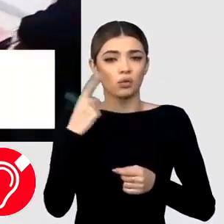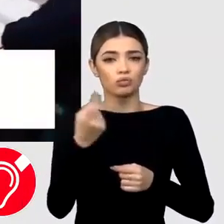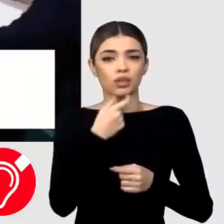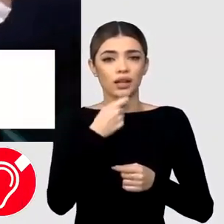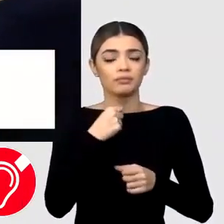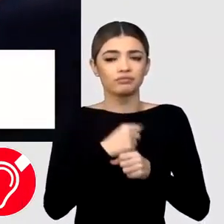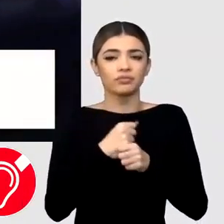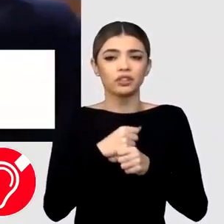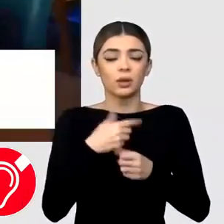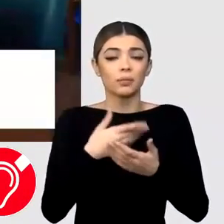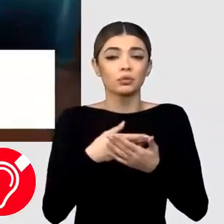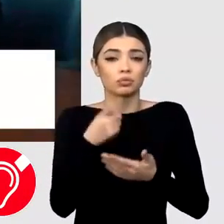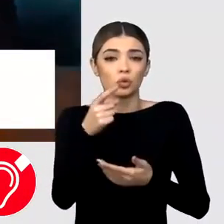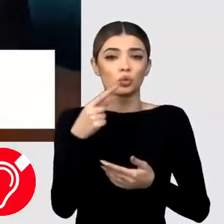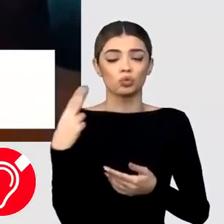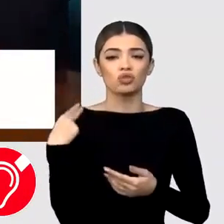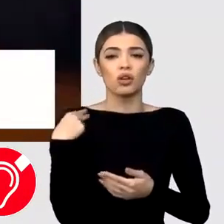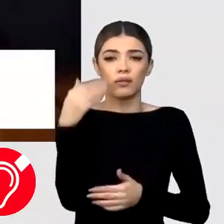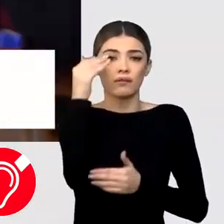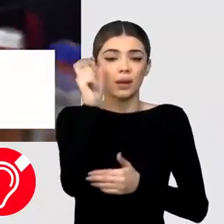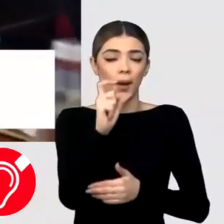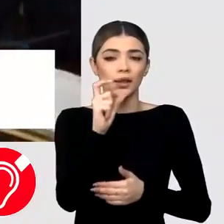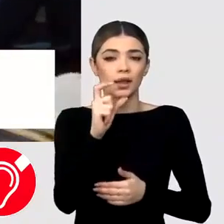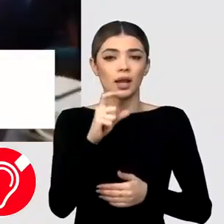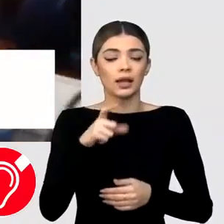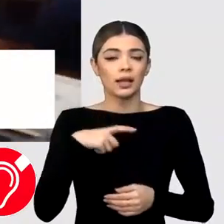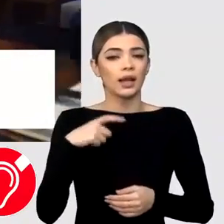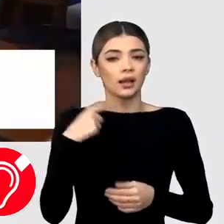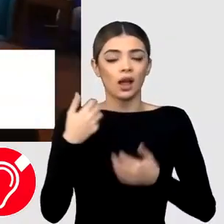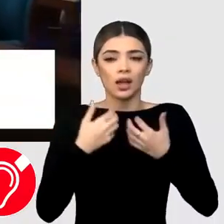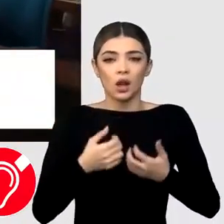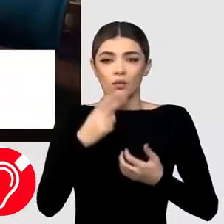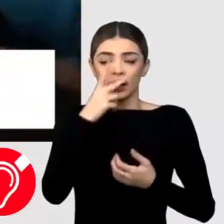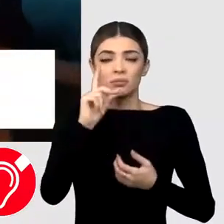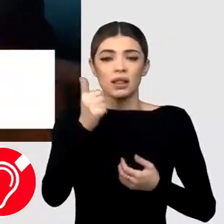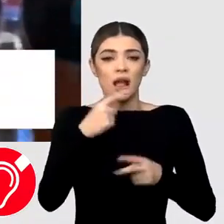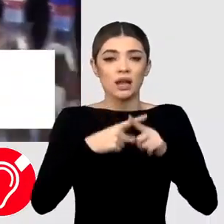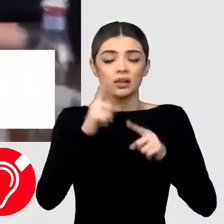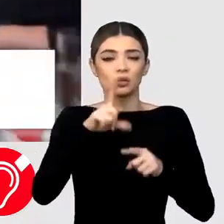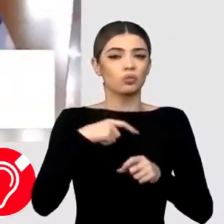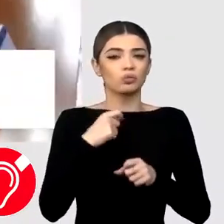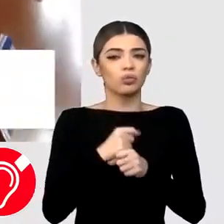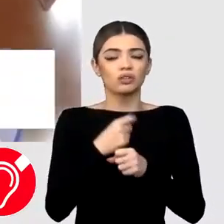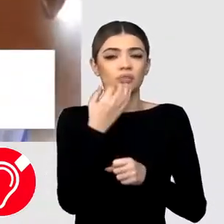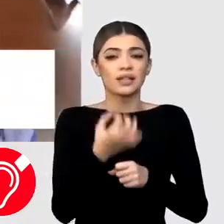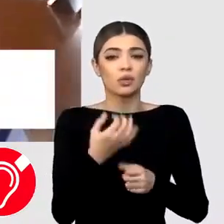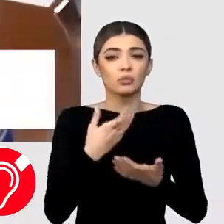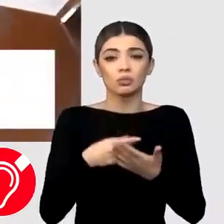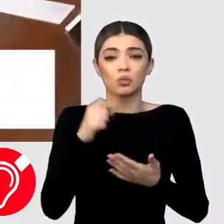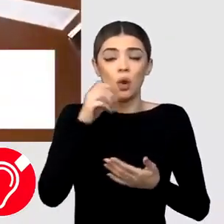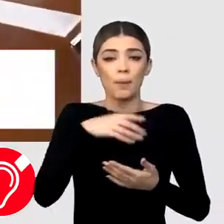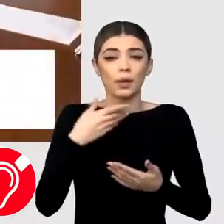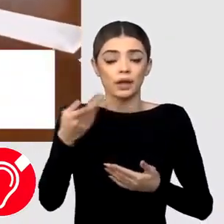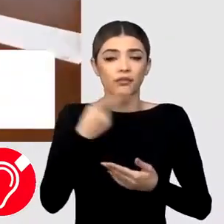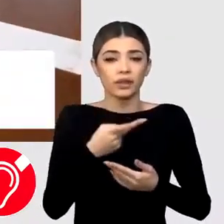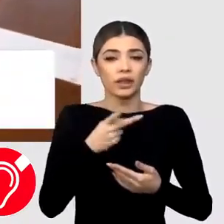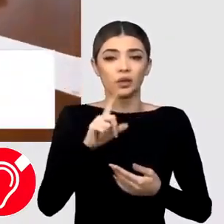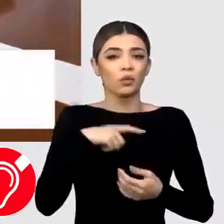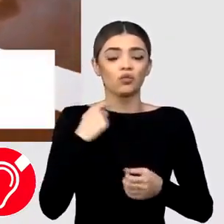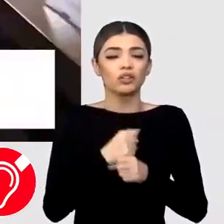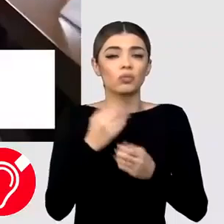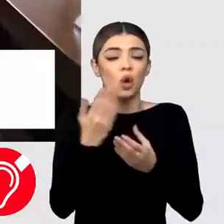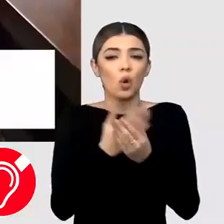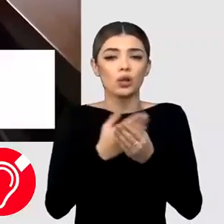Noi, ca și antreprenori, suntem într-o situație în care nu putem garanta clienților noștri contracte ferme pe